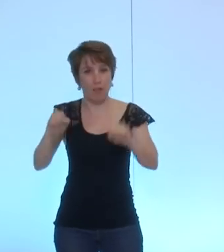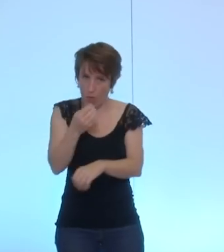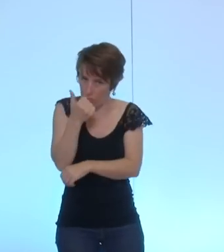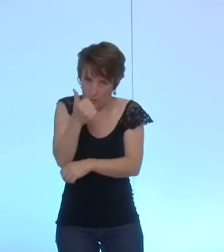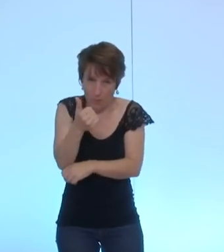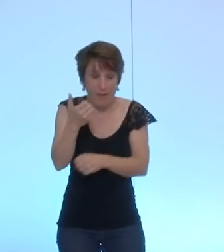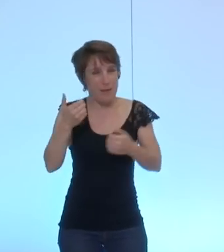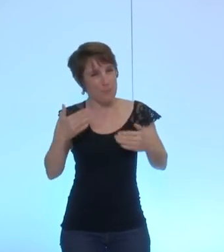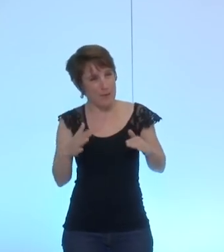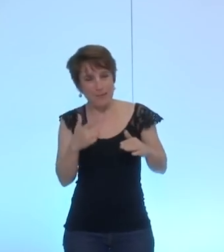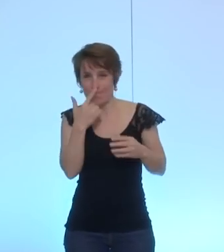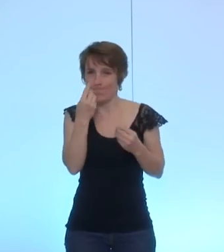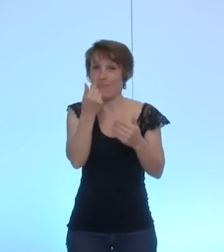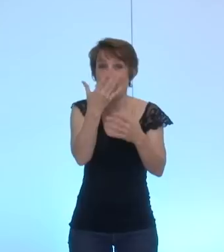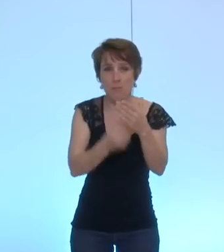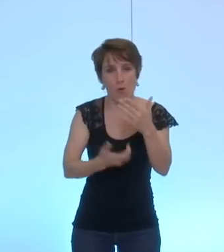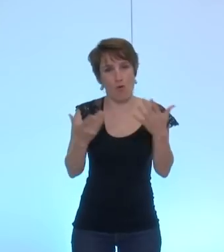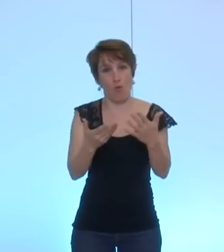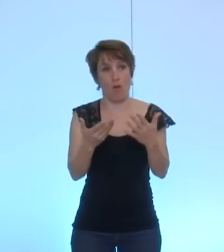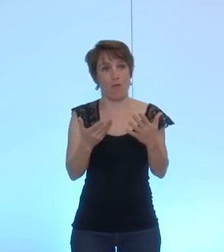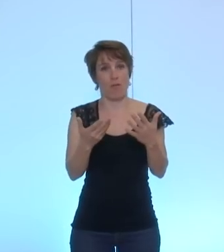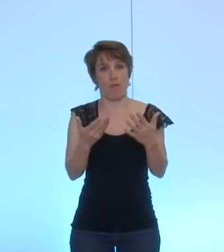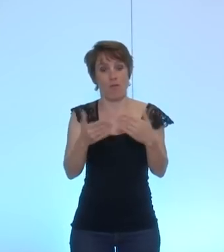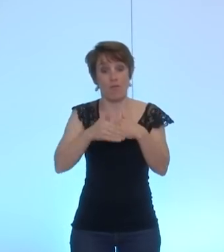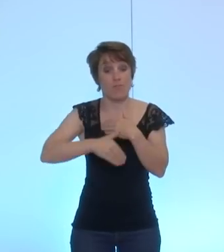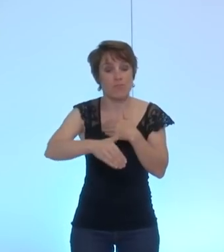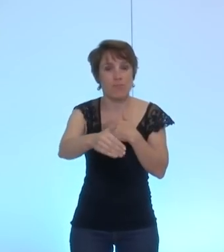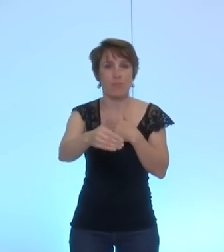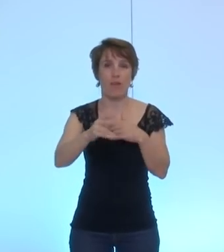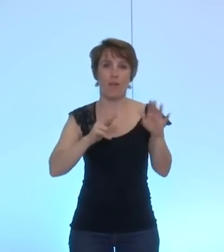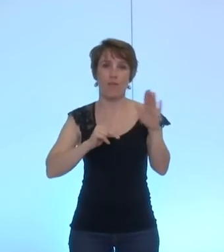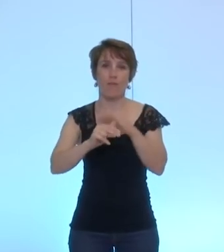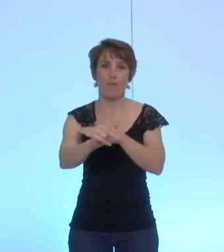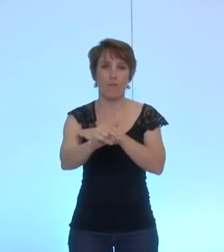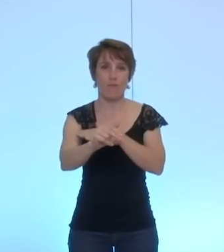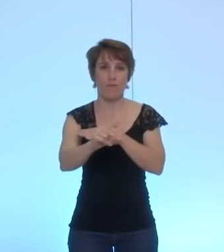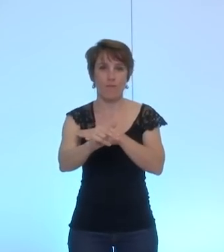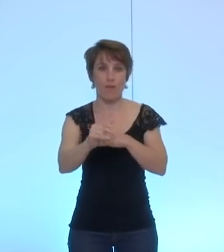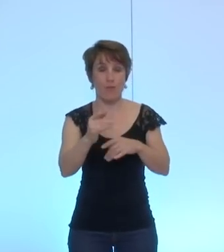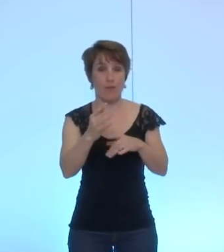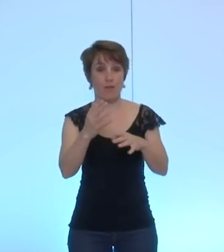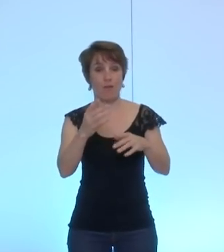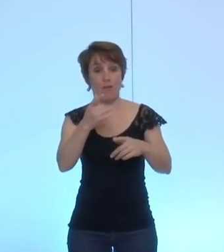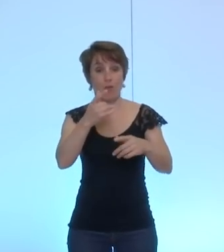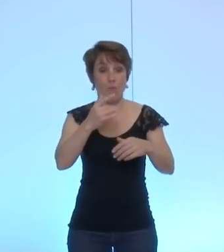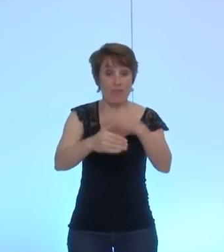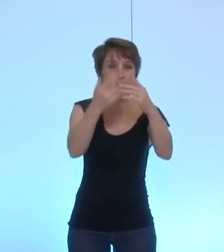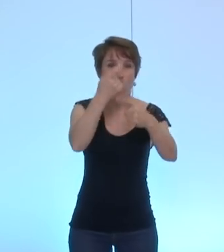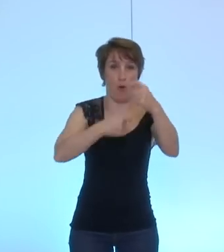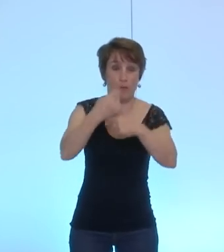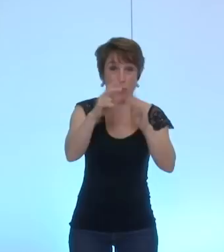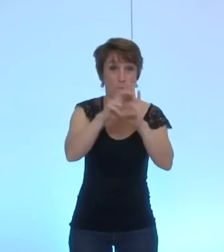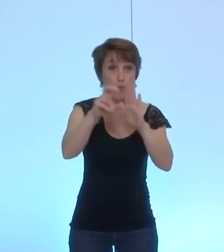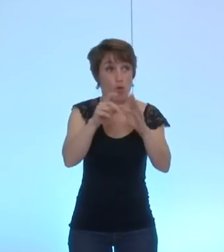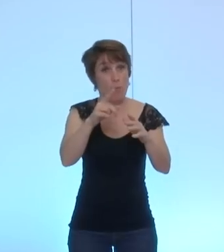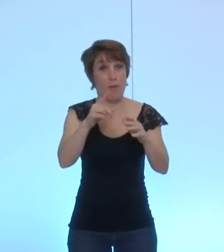vous puissiez vraiment, à cette occasion, dire comment vous alliez nettement vous inscrire dans l'histoire du développement économique grenoblois, du soutien aux